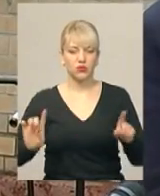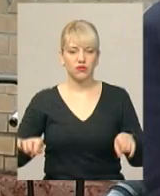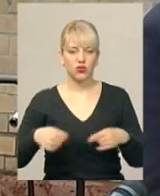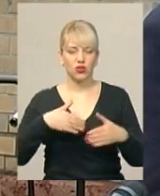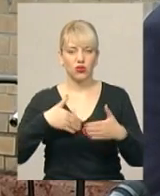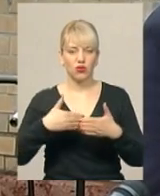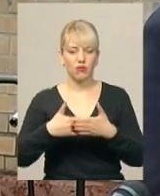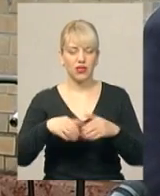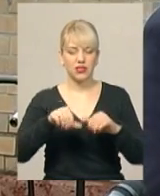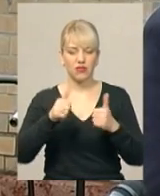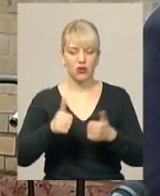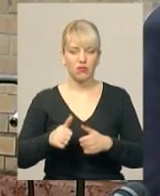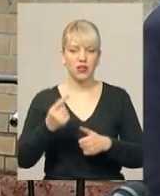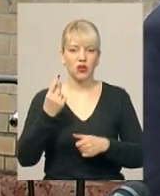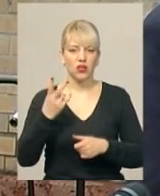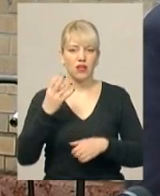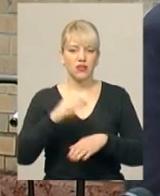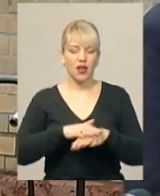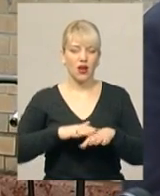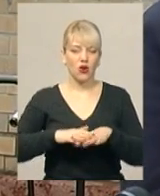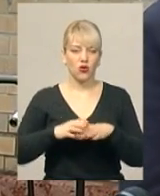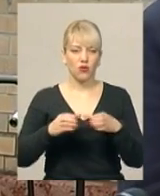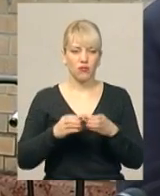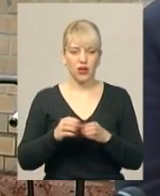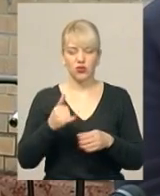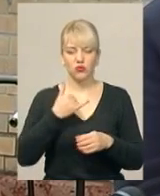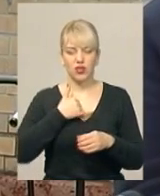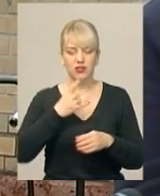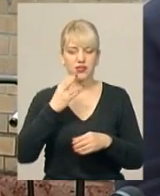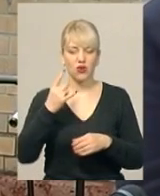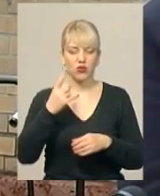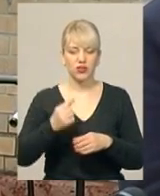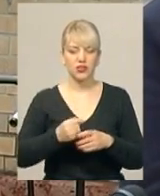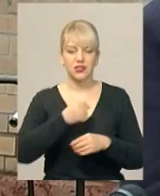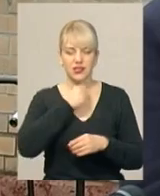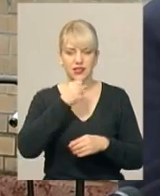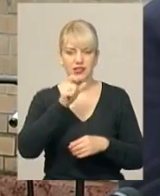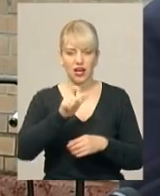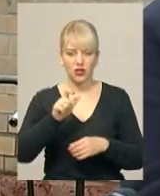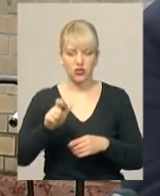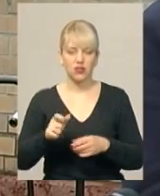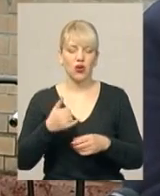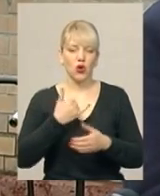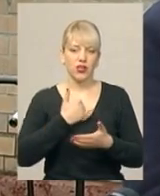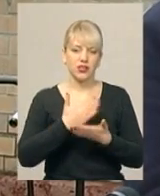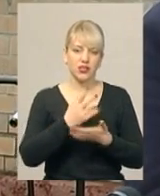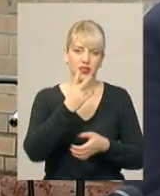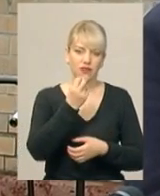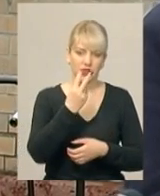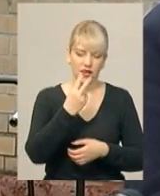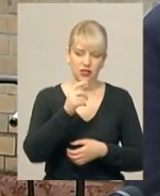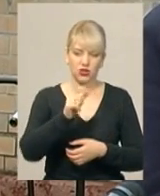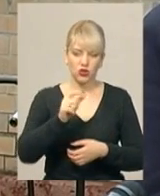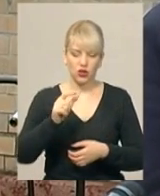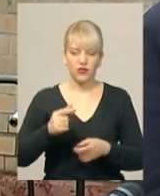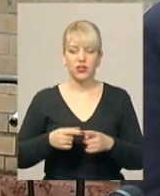формування, одне на громаду. В нас ні один із старостів, їх нас 12, і жінки, і чоловіки не відмовилися